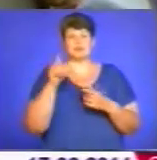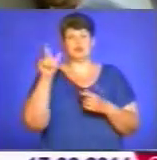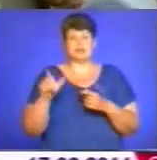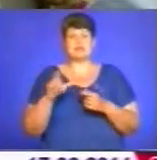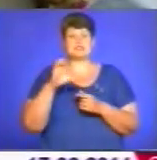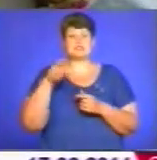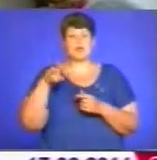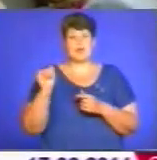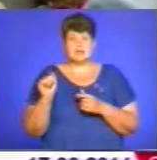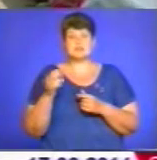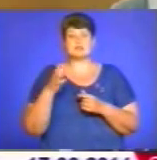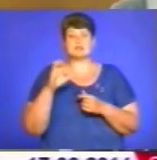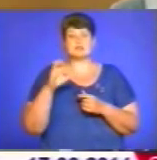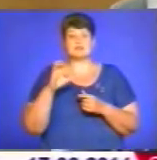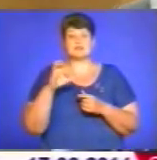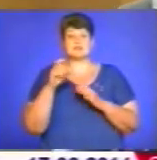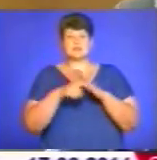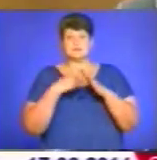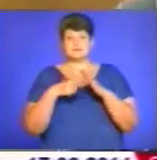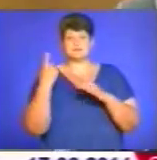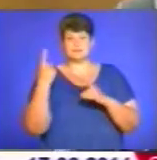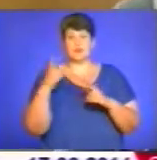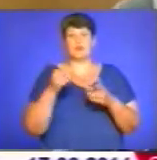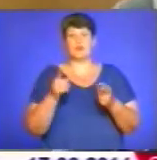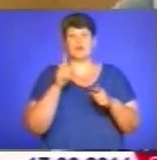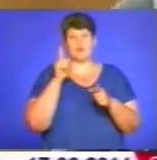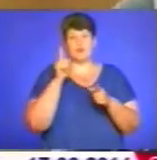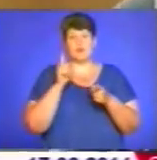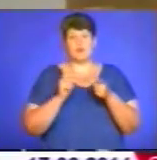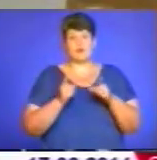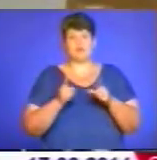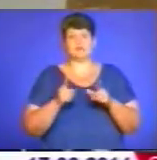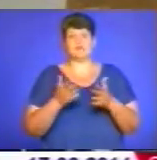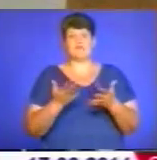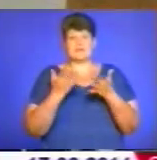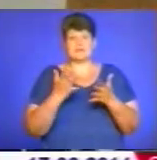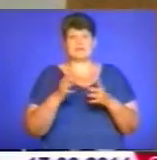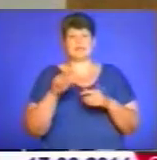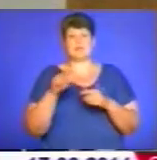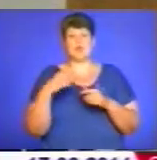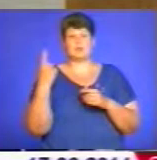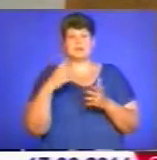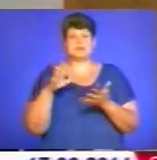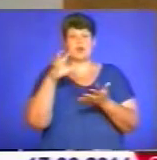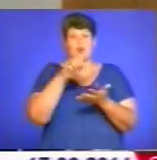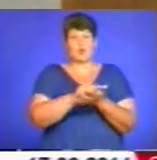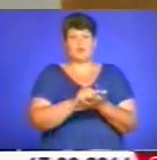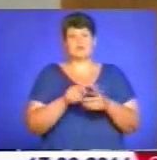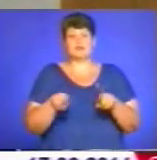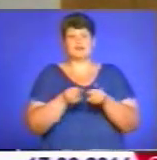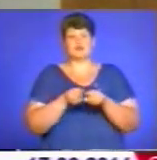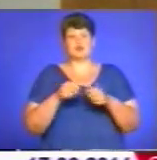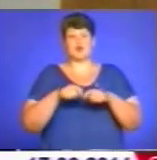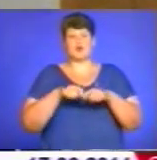Нечепуренко. Він сказав, що влада має визнати Донецьку та Луганську області окупованими, а ще Україна повинна розірвати ділові